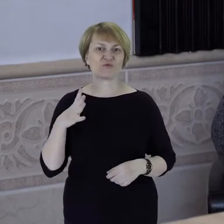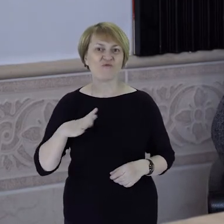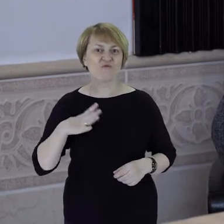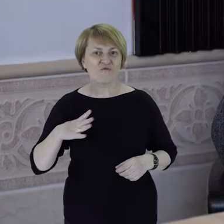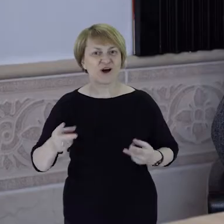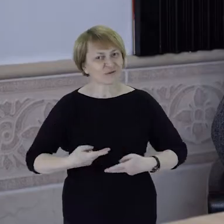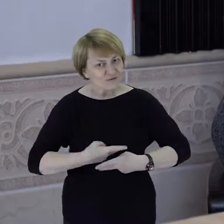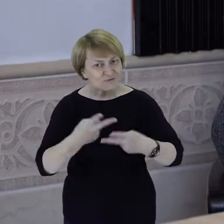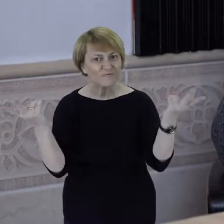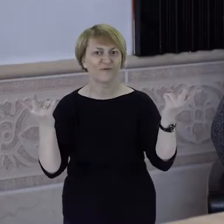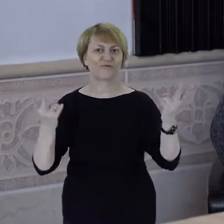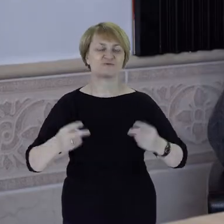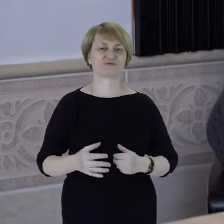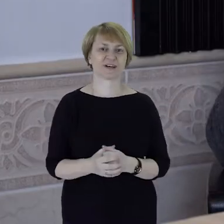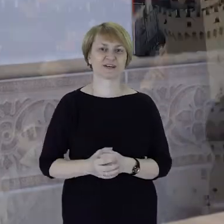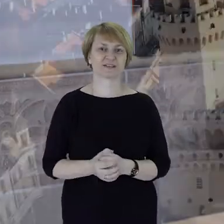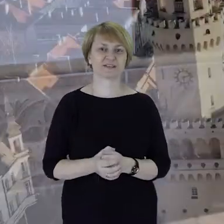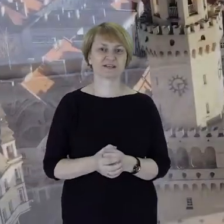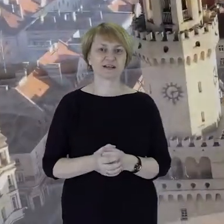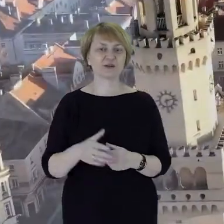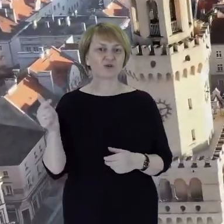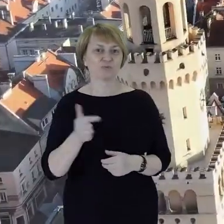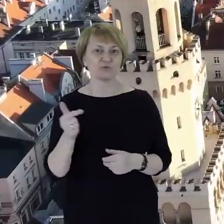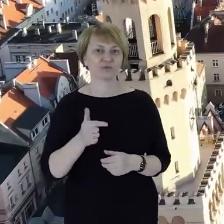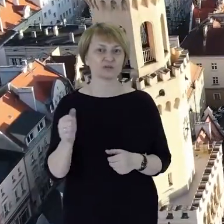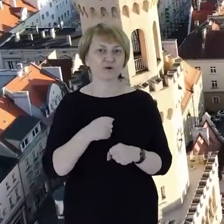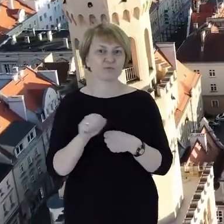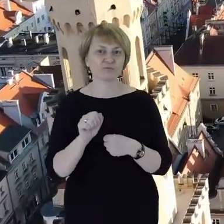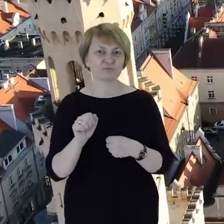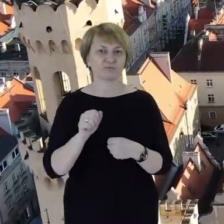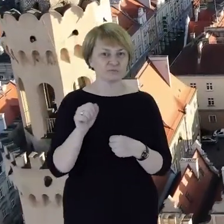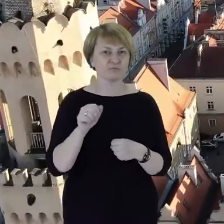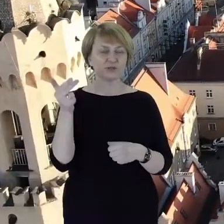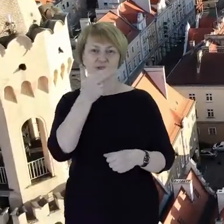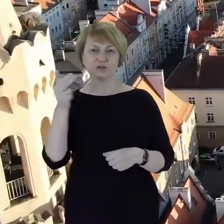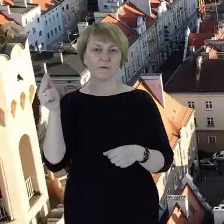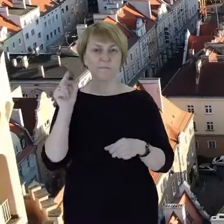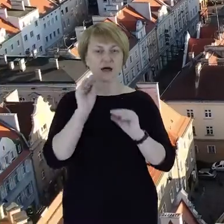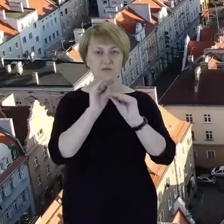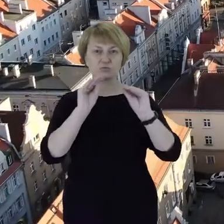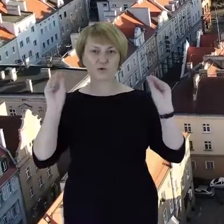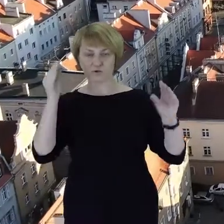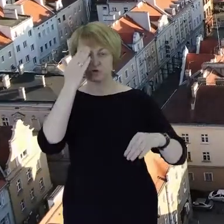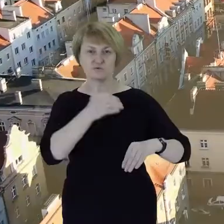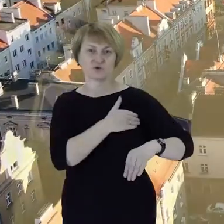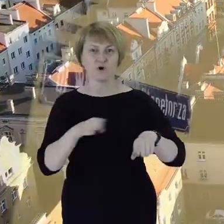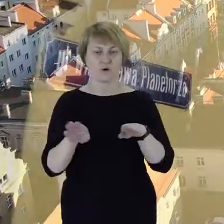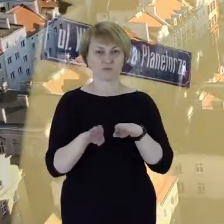upowszechnić i to powinno być przedmiotem nauczania w szkołach elementarnych.